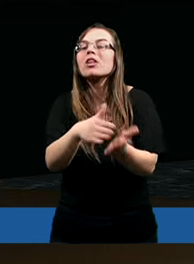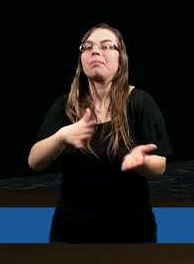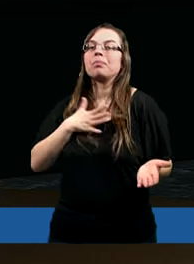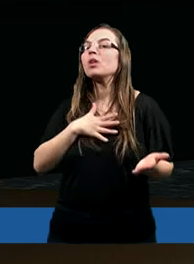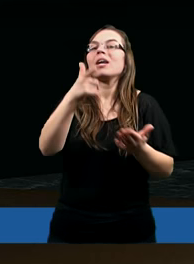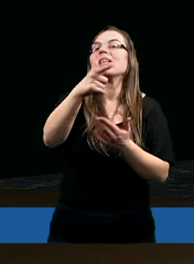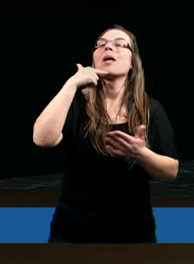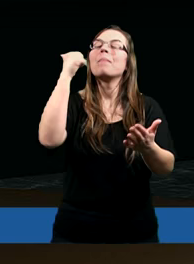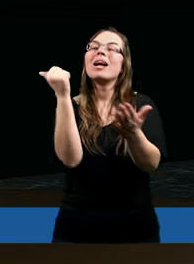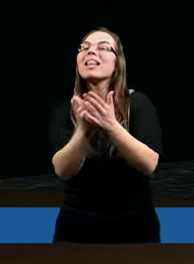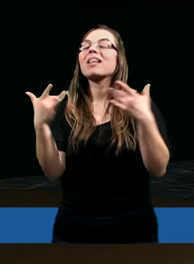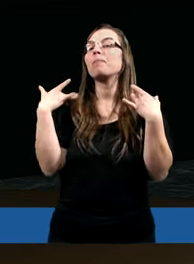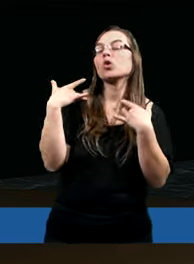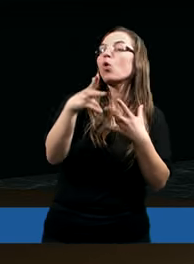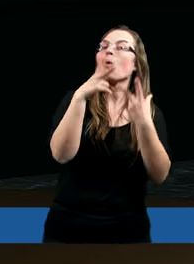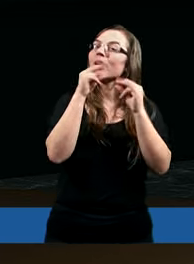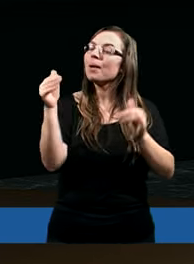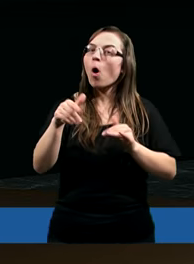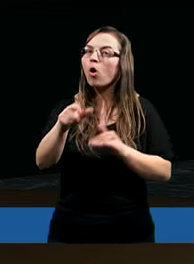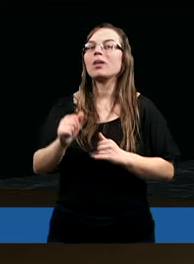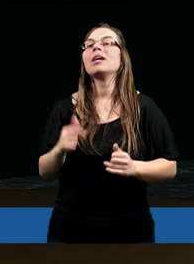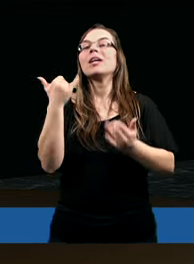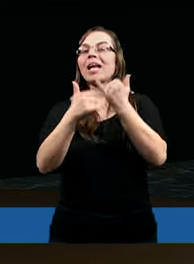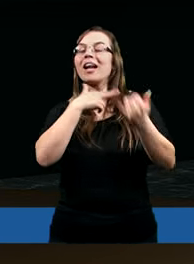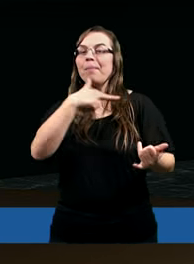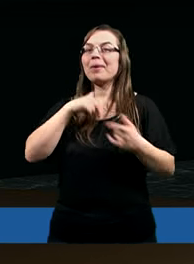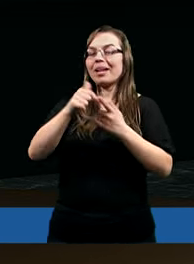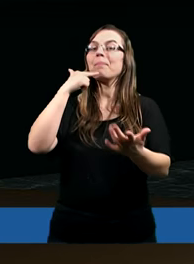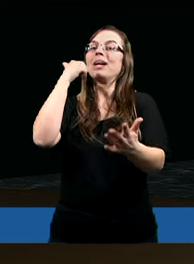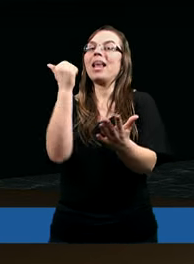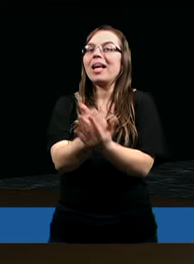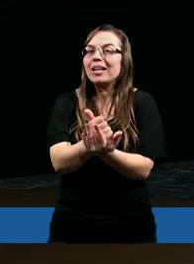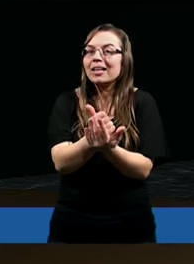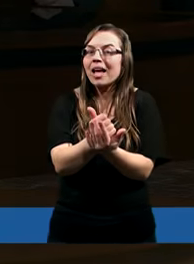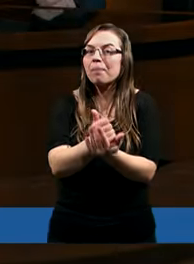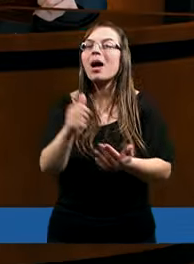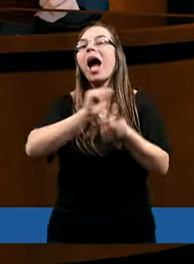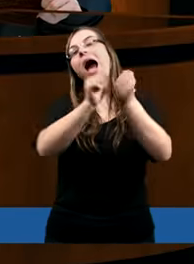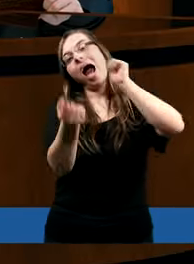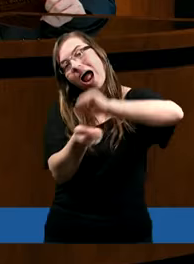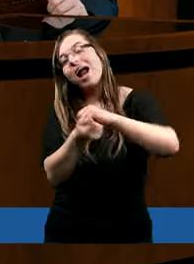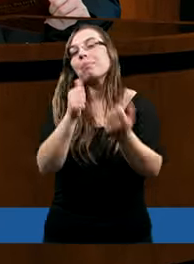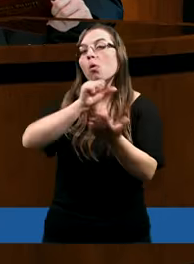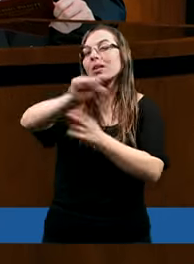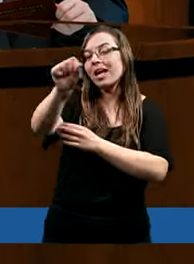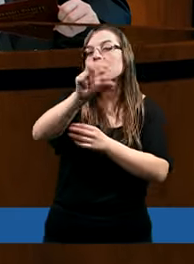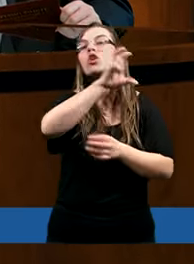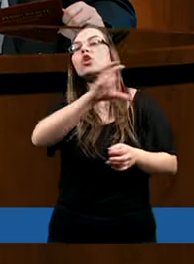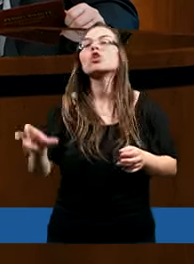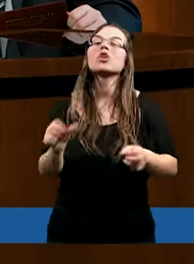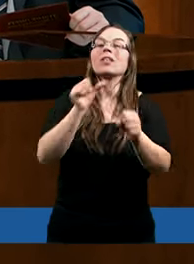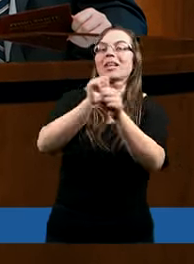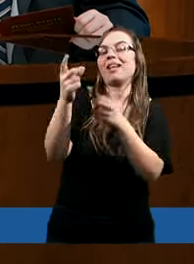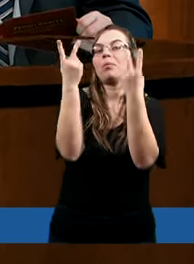mogą być za bardzo tym listem. I teraz tak, jeżeli my jesteśmy listem, to albo jesteśmy i